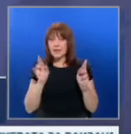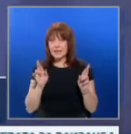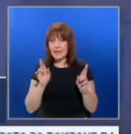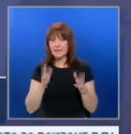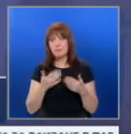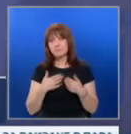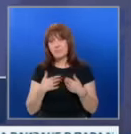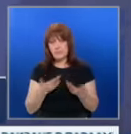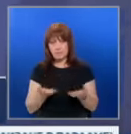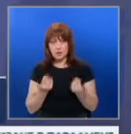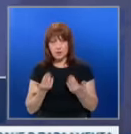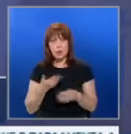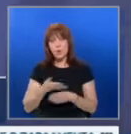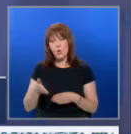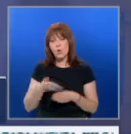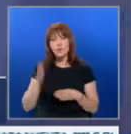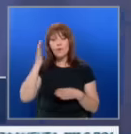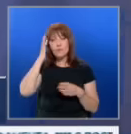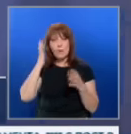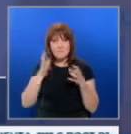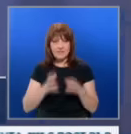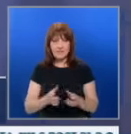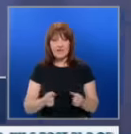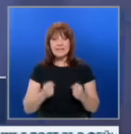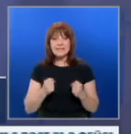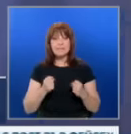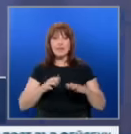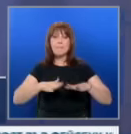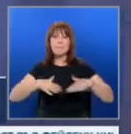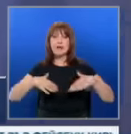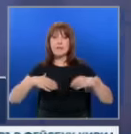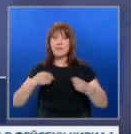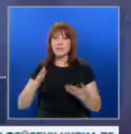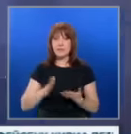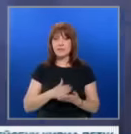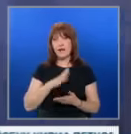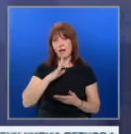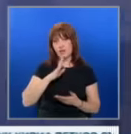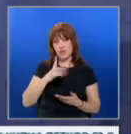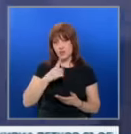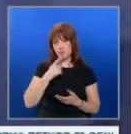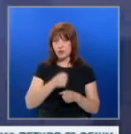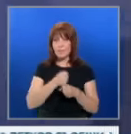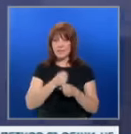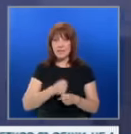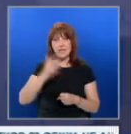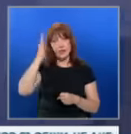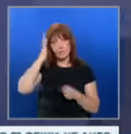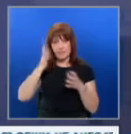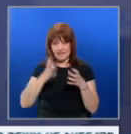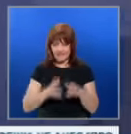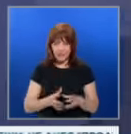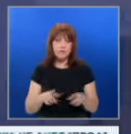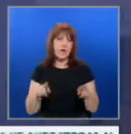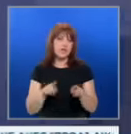има скоро редовно правителство, стабилен парламент, който да изкара 4-годишен мандат и правителство с